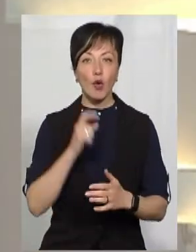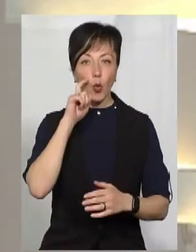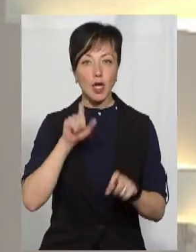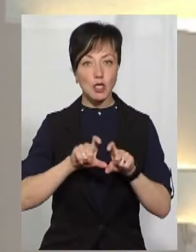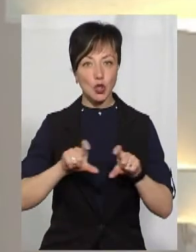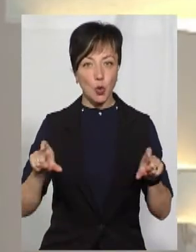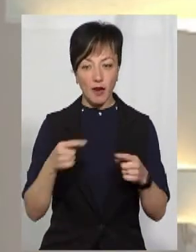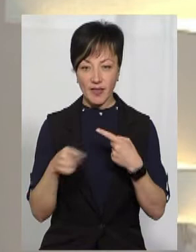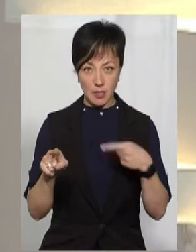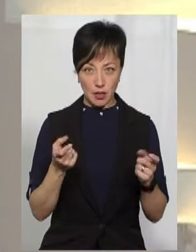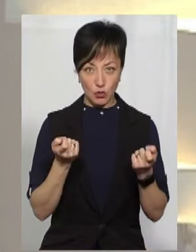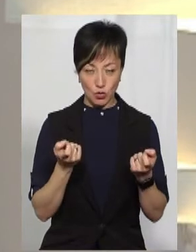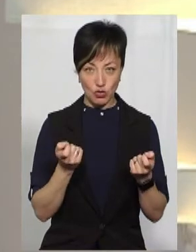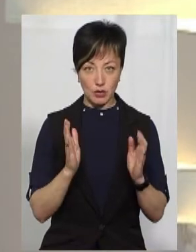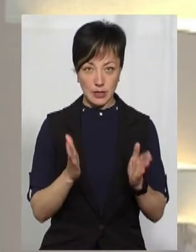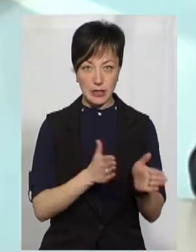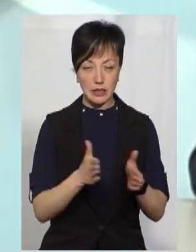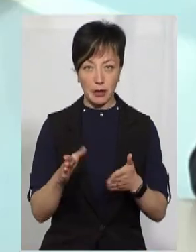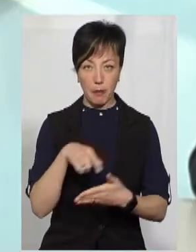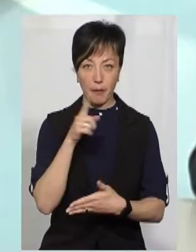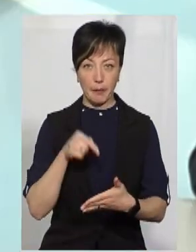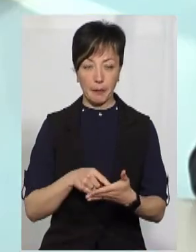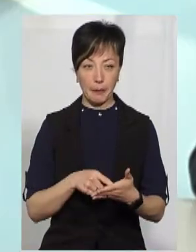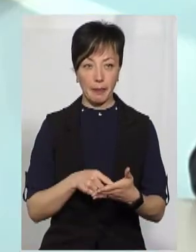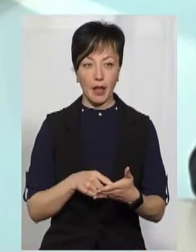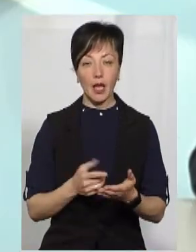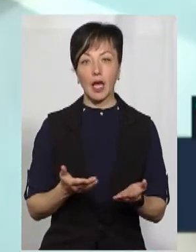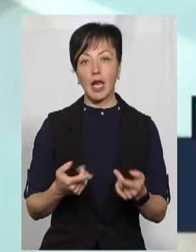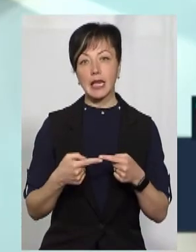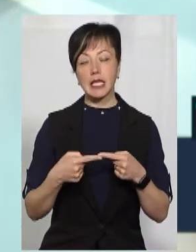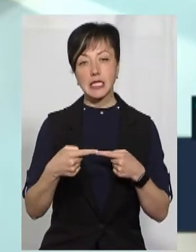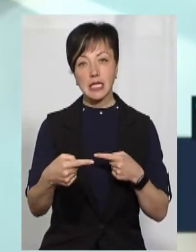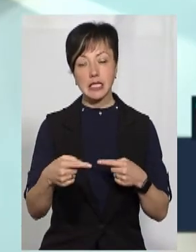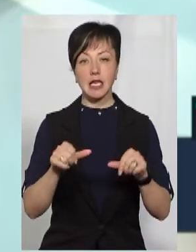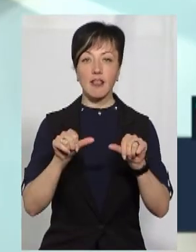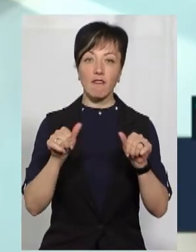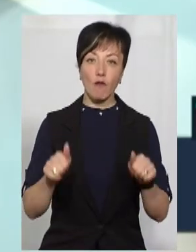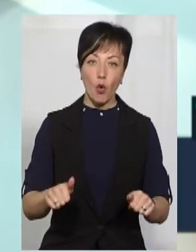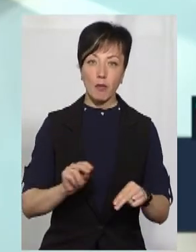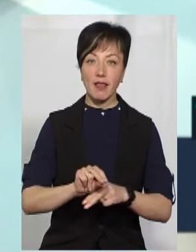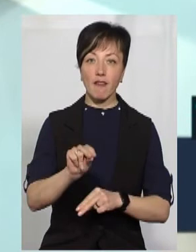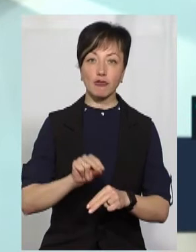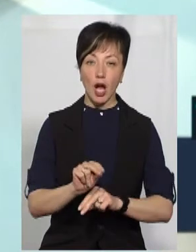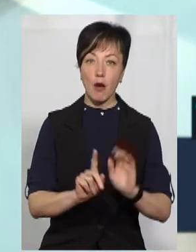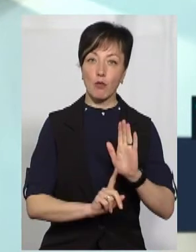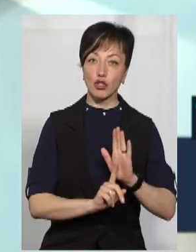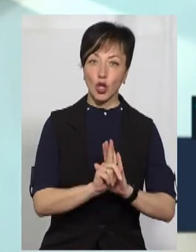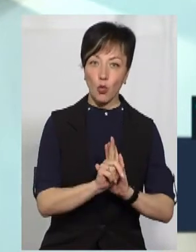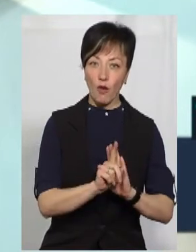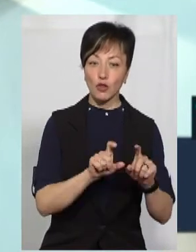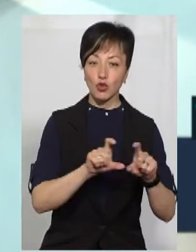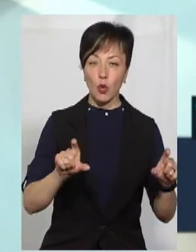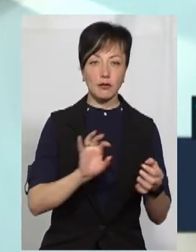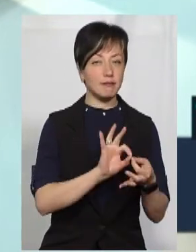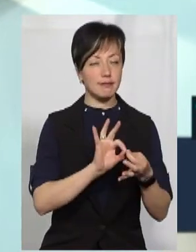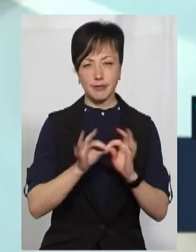школі? Там підрізняється трошки. Ну, звичайно, дистанційні форми навчання у початковій ланці –